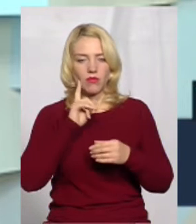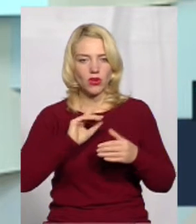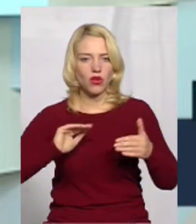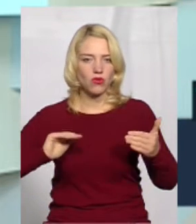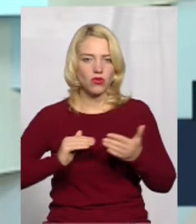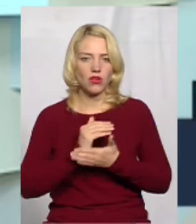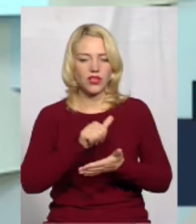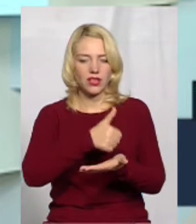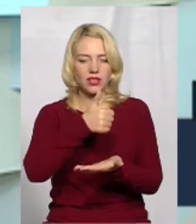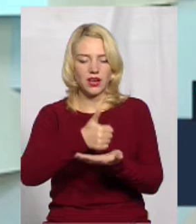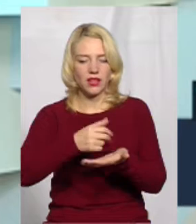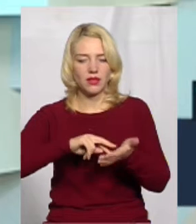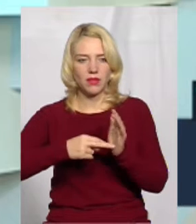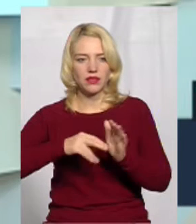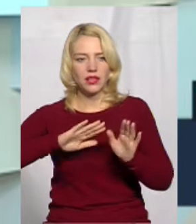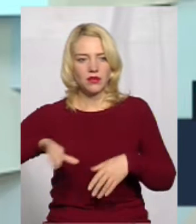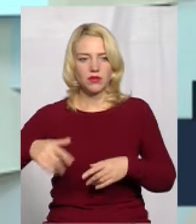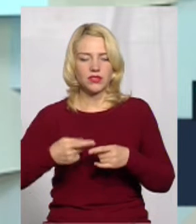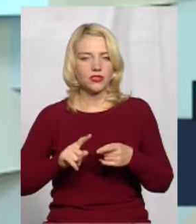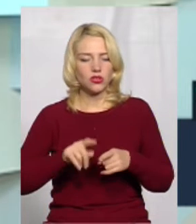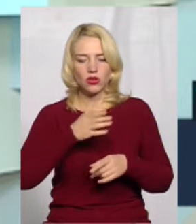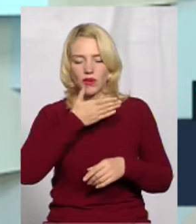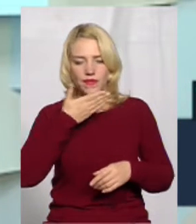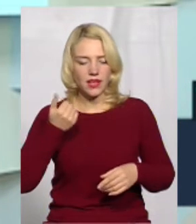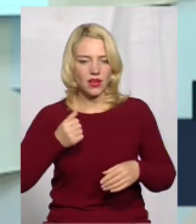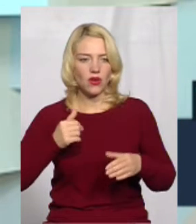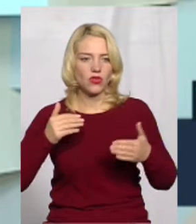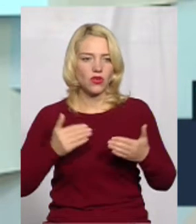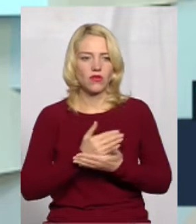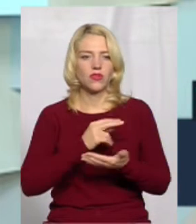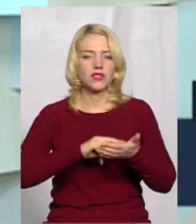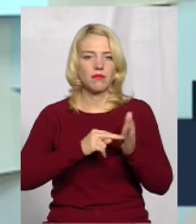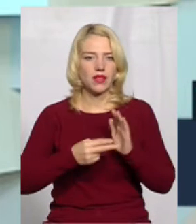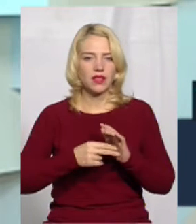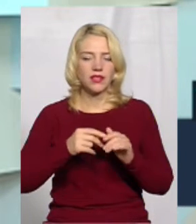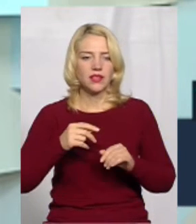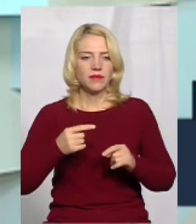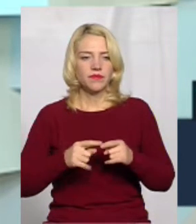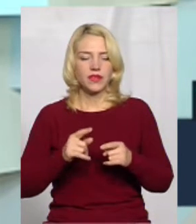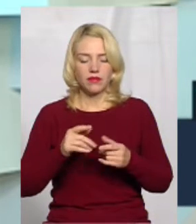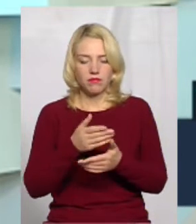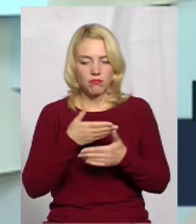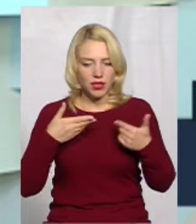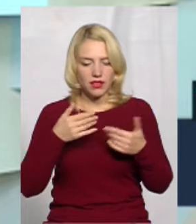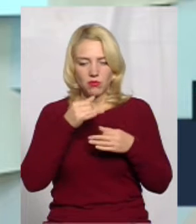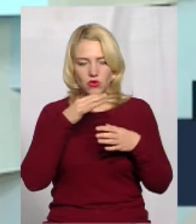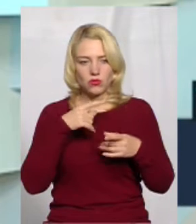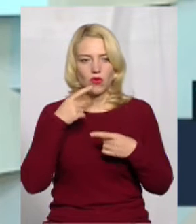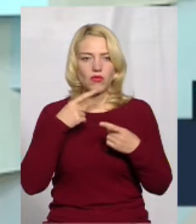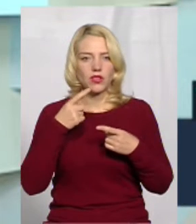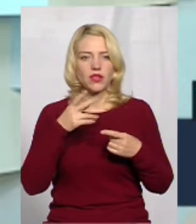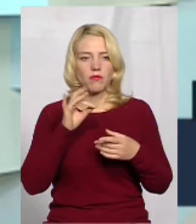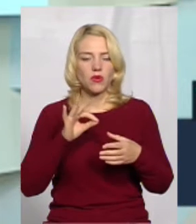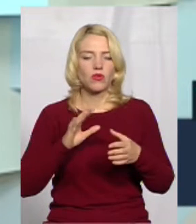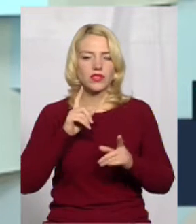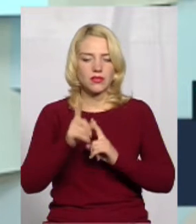нього не оновлюється план зонування на основі, отже, нового проєкту, ми не можемо говорити про зміну